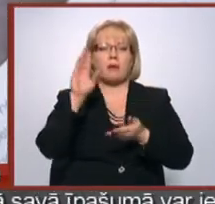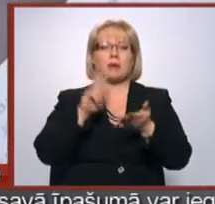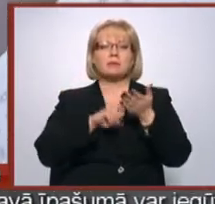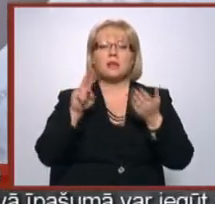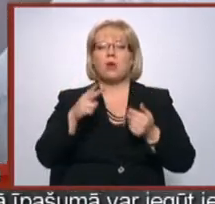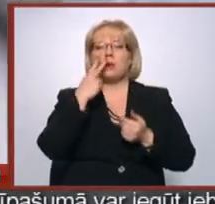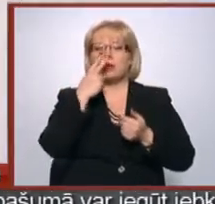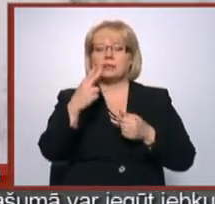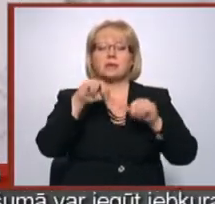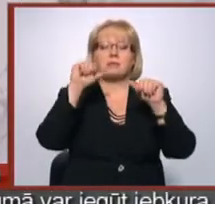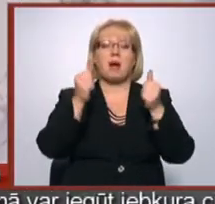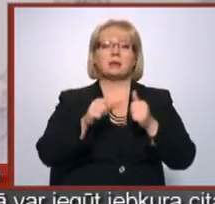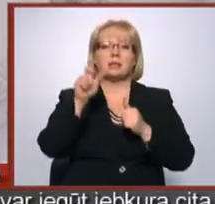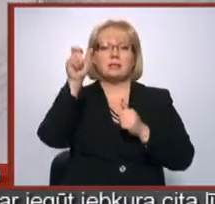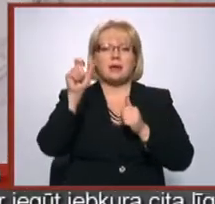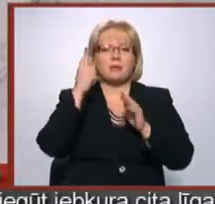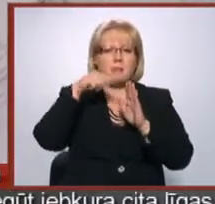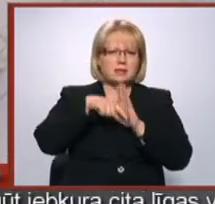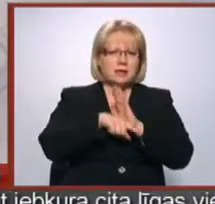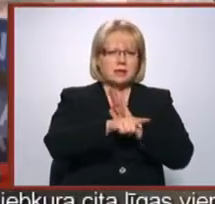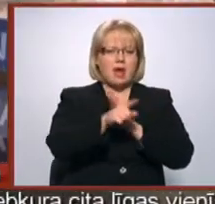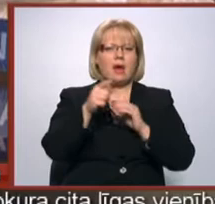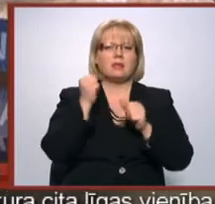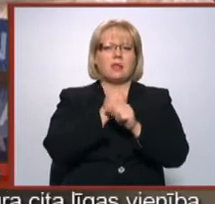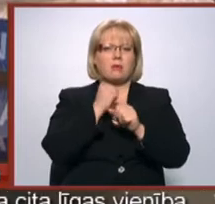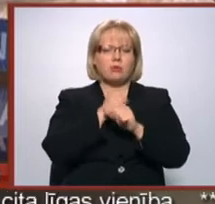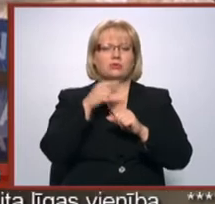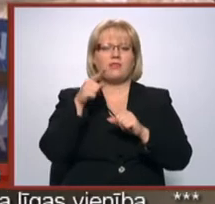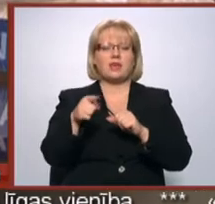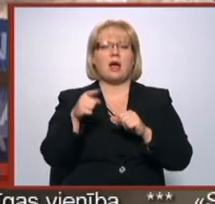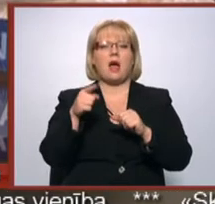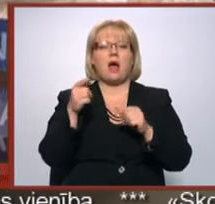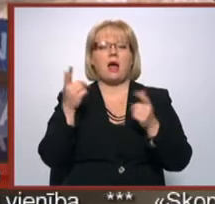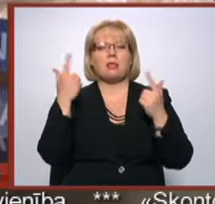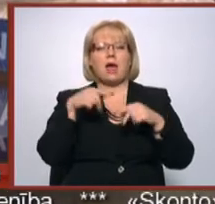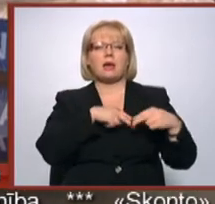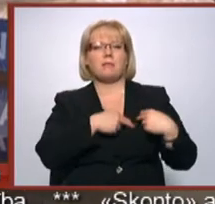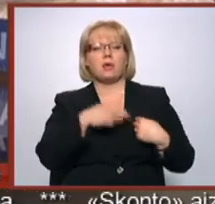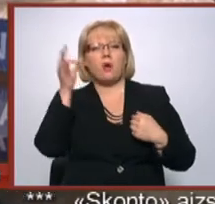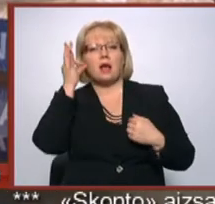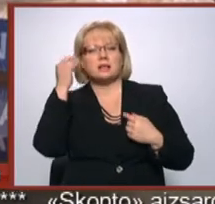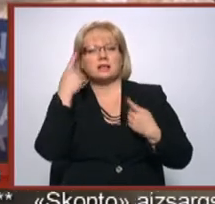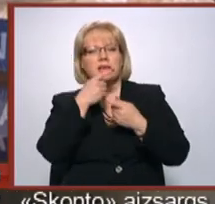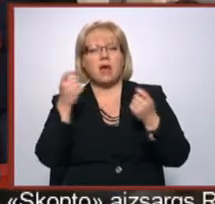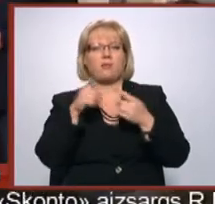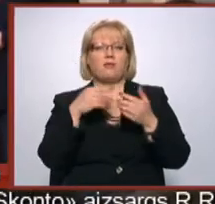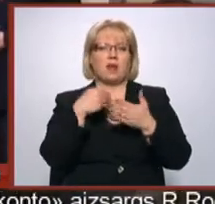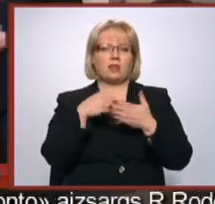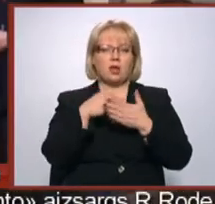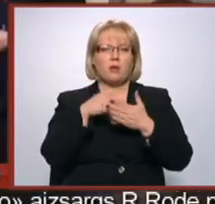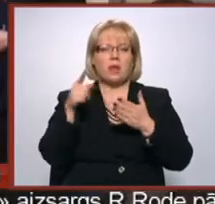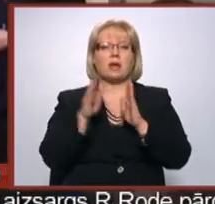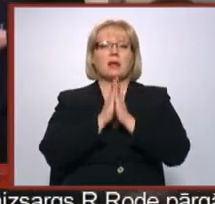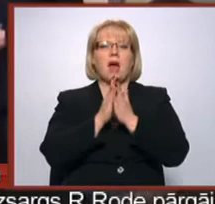ieskatīties mākslinieka dairadē padziļināti caur viņa paša un laika biedru atziņām un vērtējumiem. Monogrāfijas atklāšanas